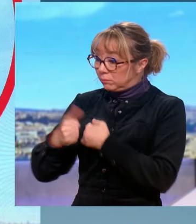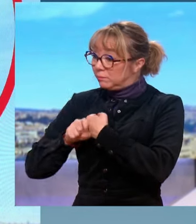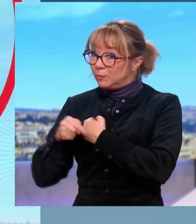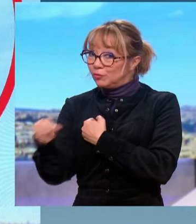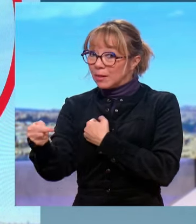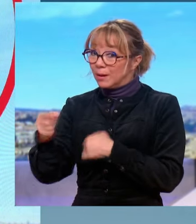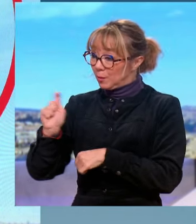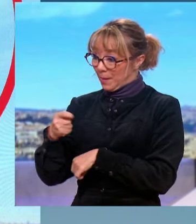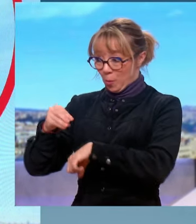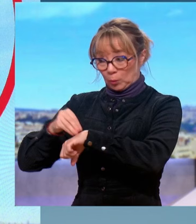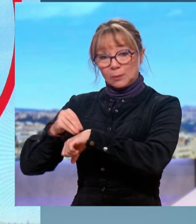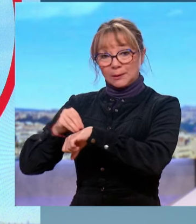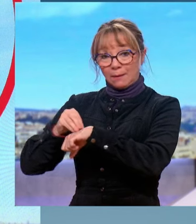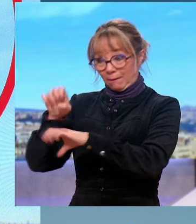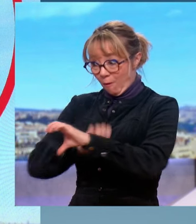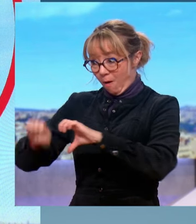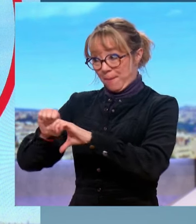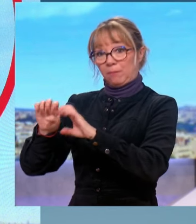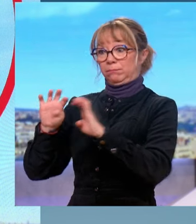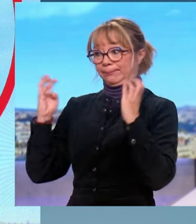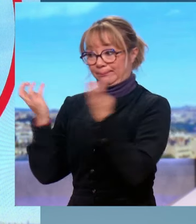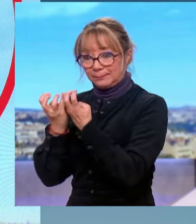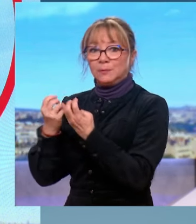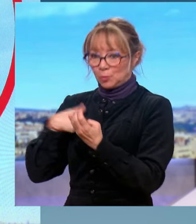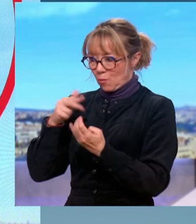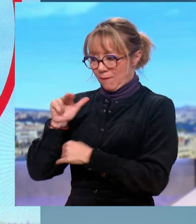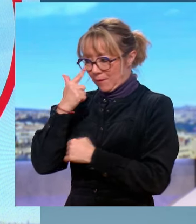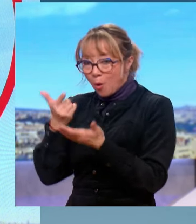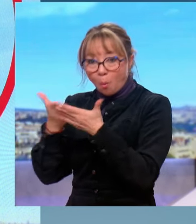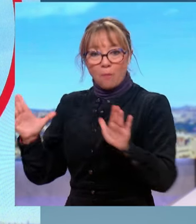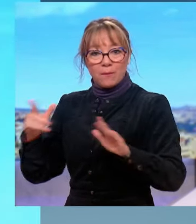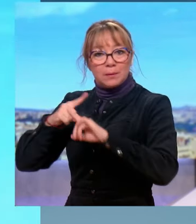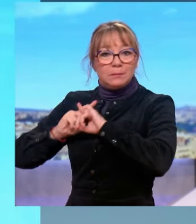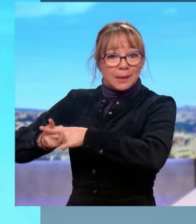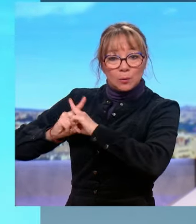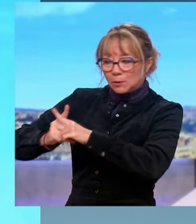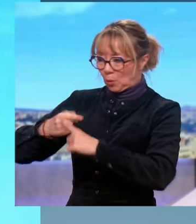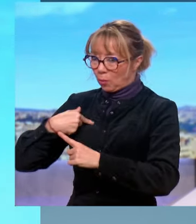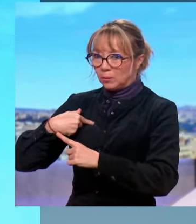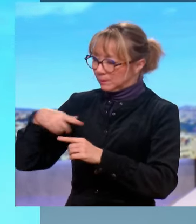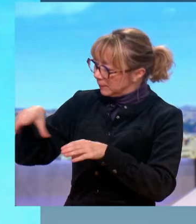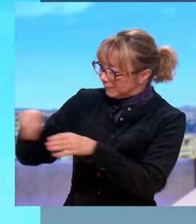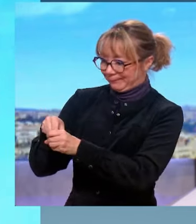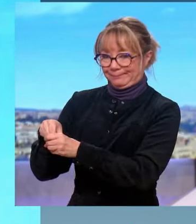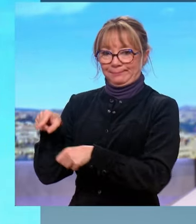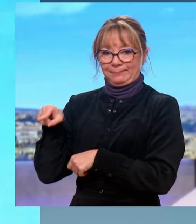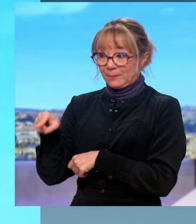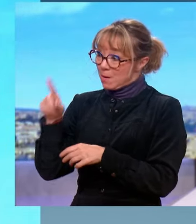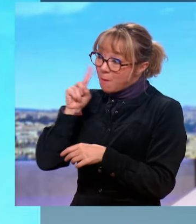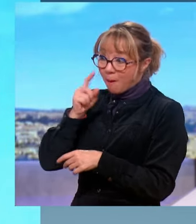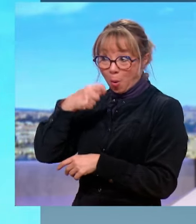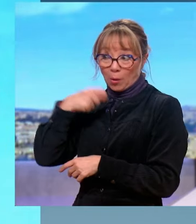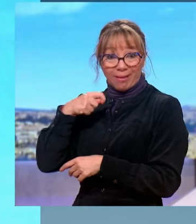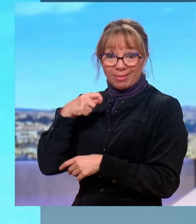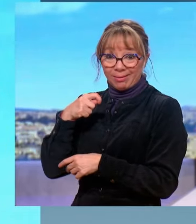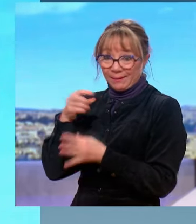'occasion du Conseil européen. Ce signal politique, c de dire que nous allons ouvrir les négociations d'adhésion avec ce pays parce que l'Ukraine est un pays européen. Vous